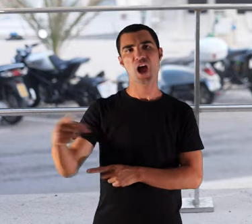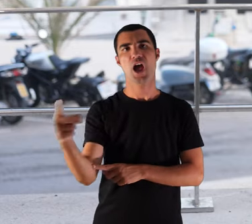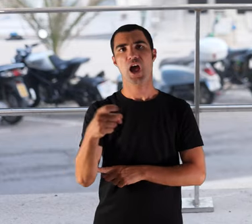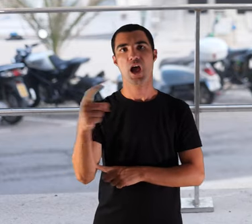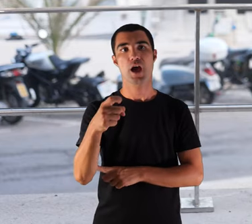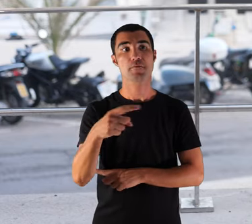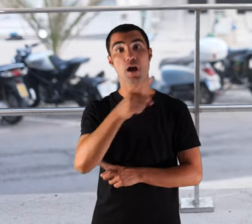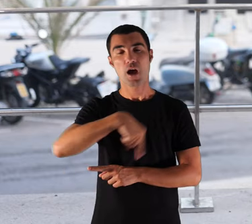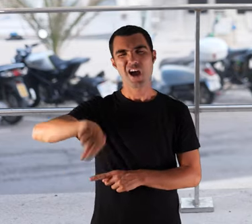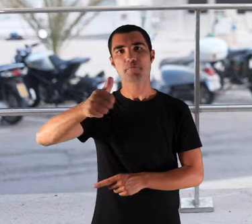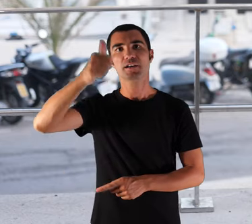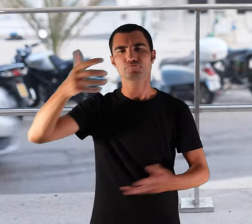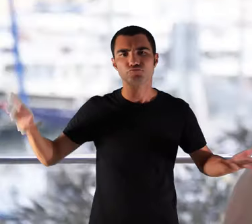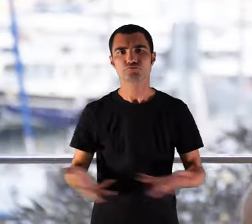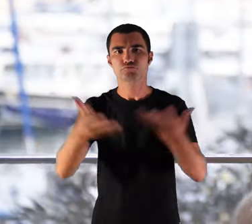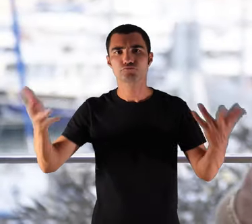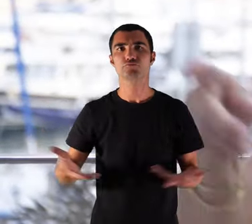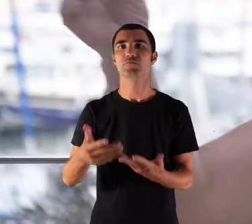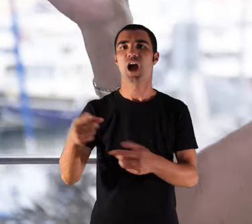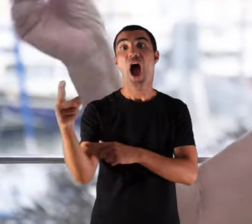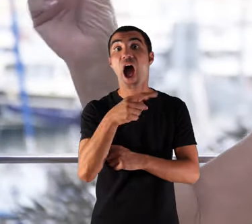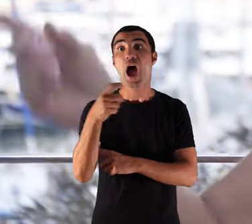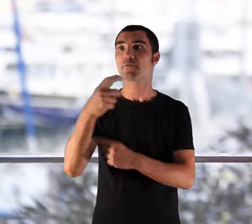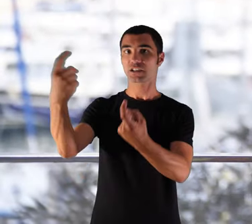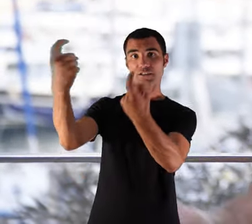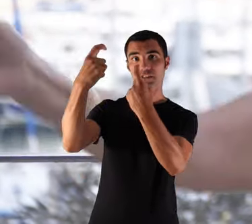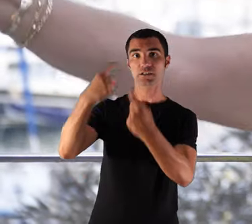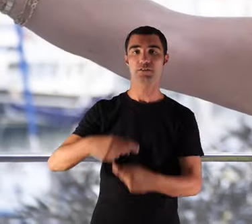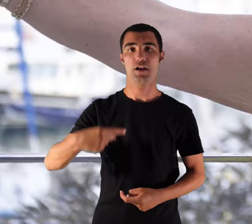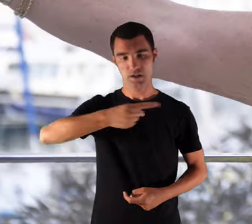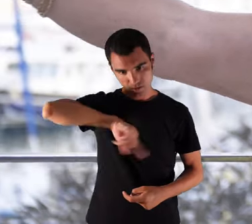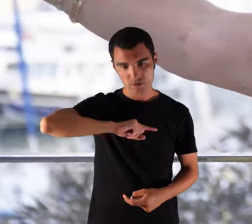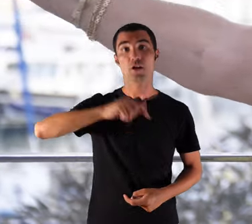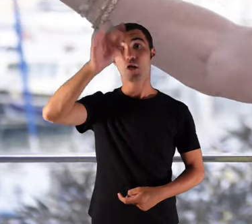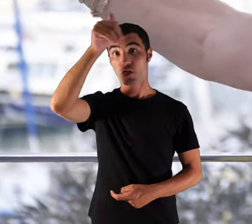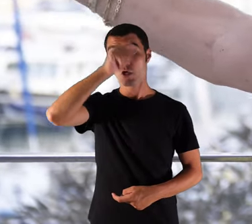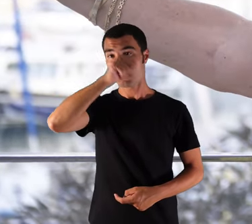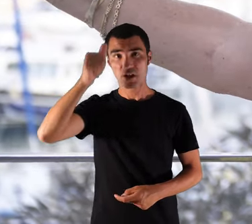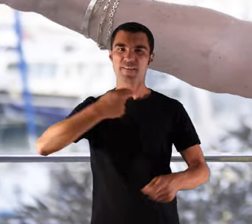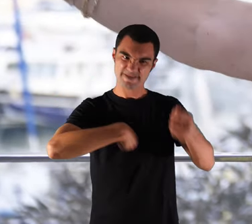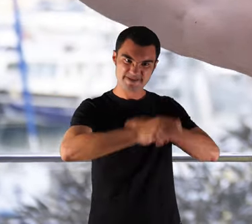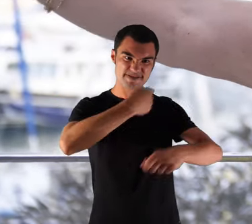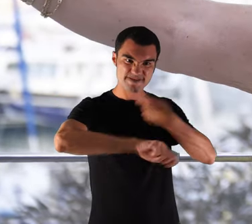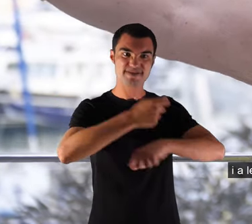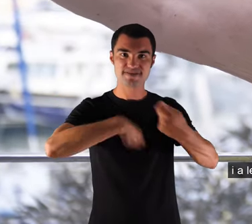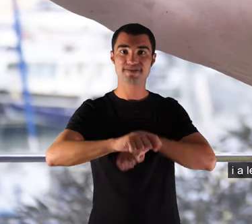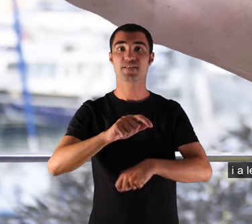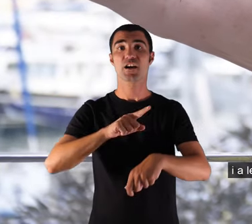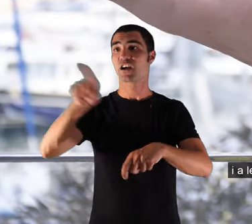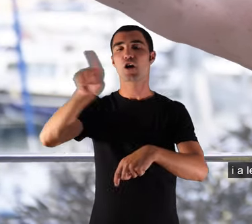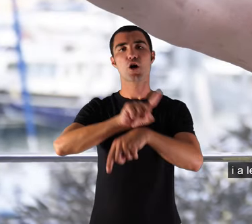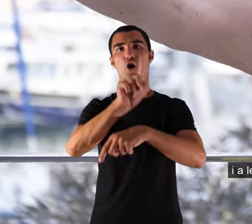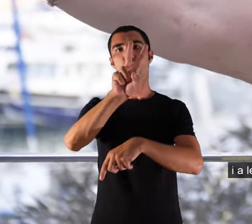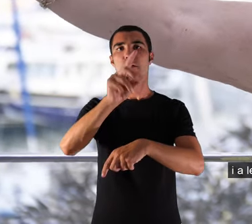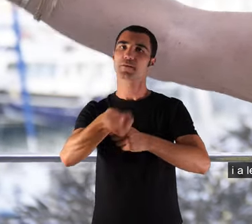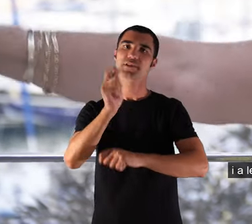que van venir aquí a ensenyar la gamber el diumenge anàvem a vendre i a les 12 ells no anaven a pescar i a les 12 ja